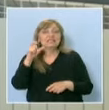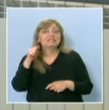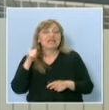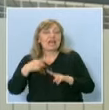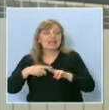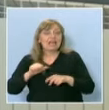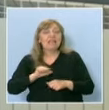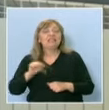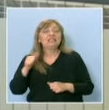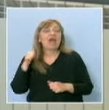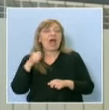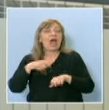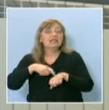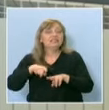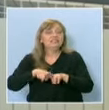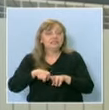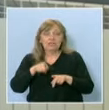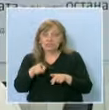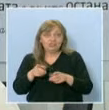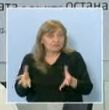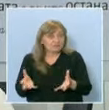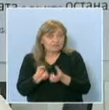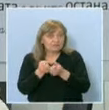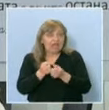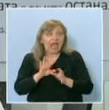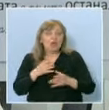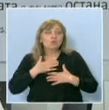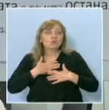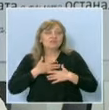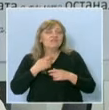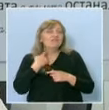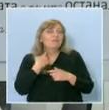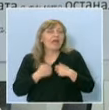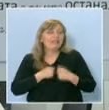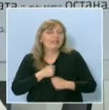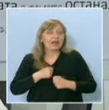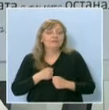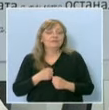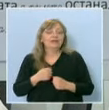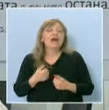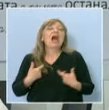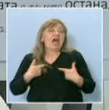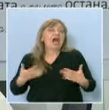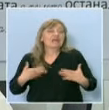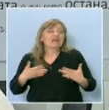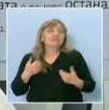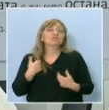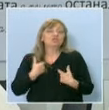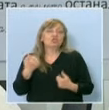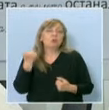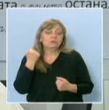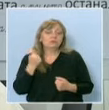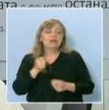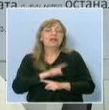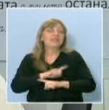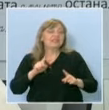Аджи. Би ли ги спасила, ако са в беда? Да. Ами, забавно. Радвам се, че победихме. Че нямаме нито